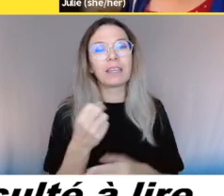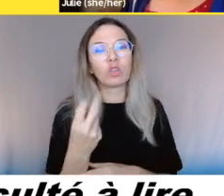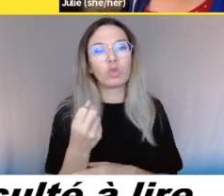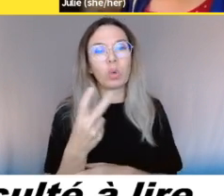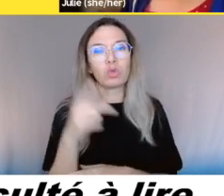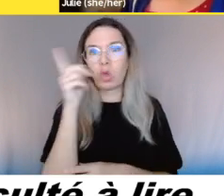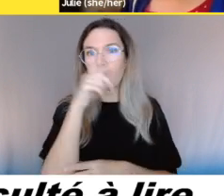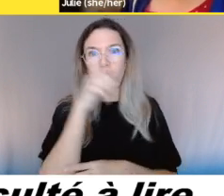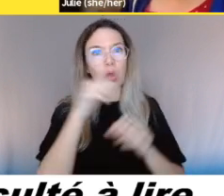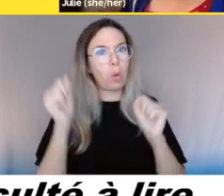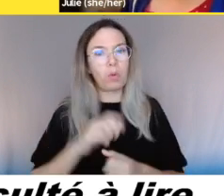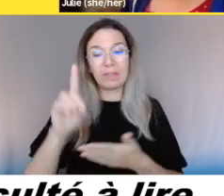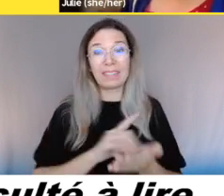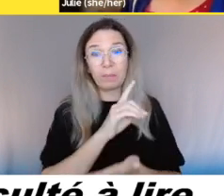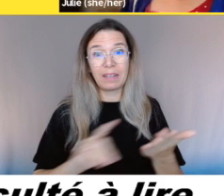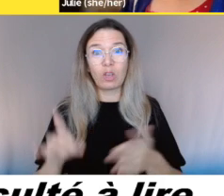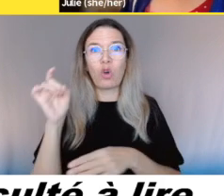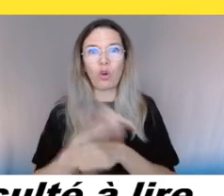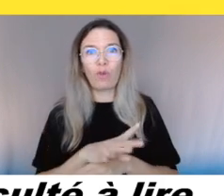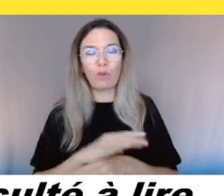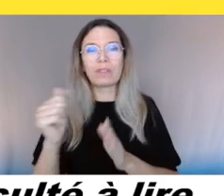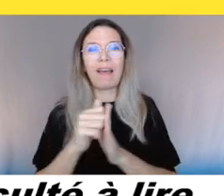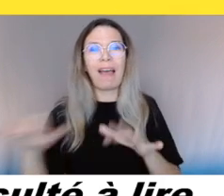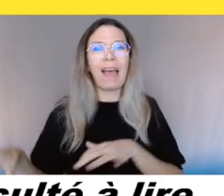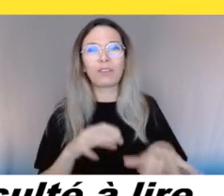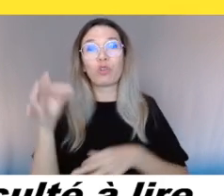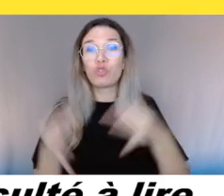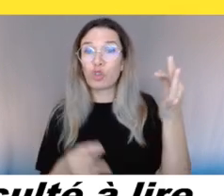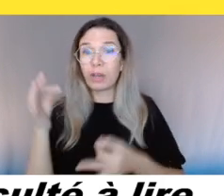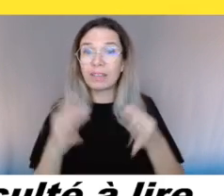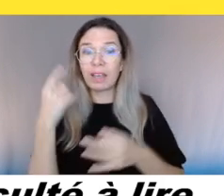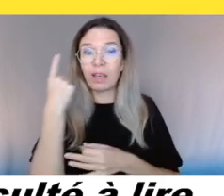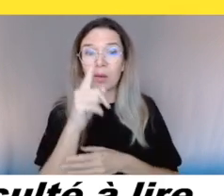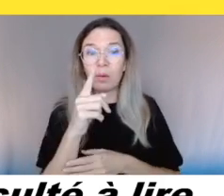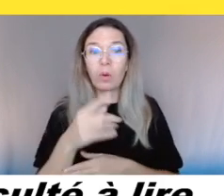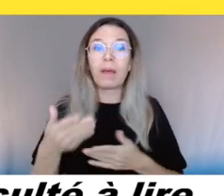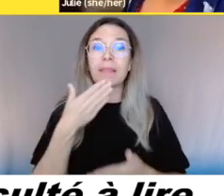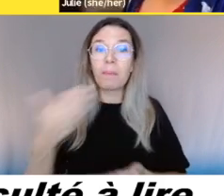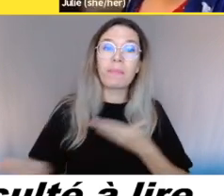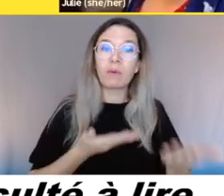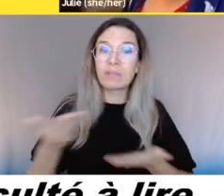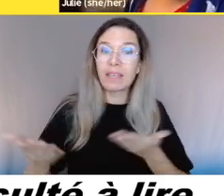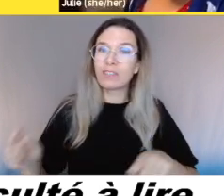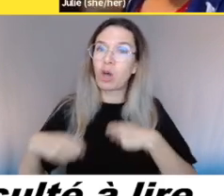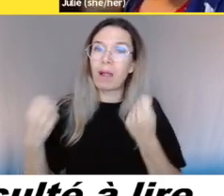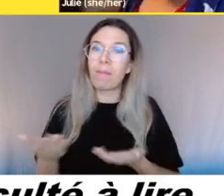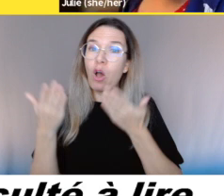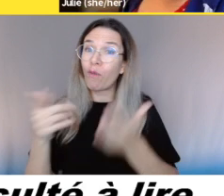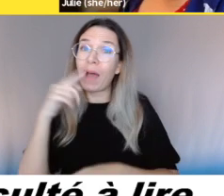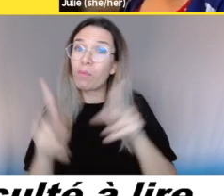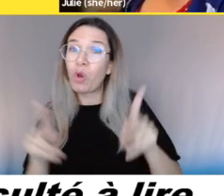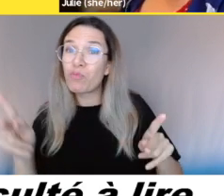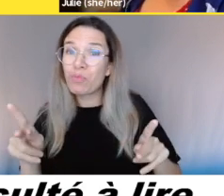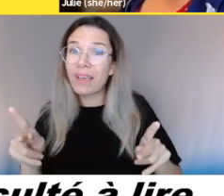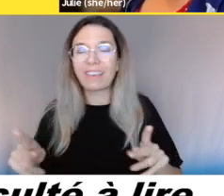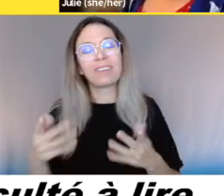et l'autre métro. C'était métro, je pense. » « Et donc là, ça serait la charte québécoise qui